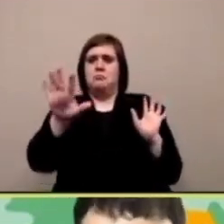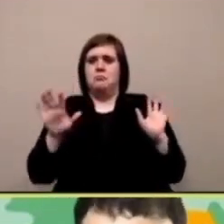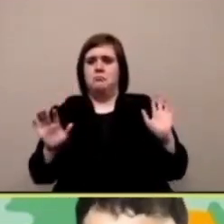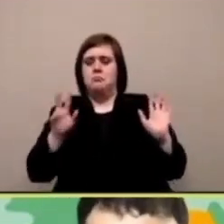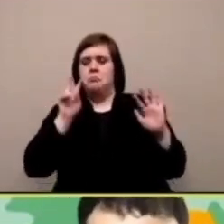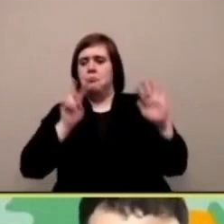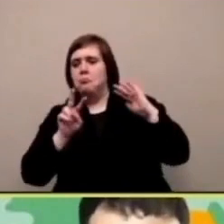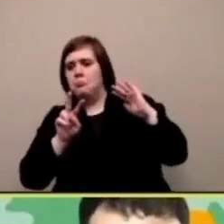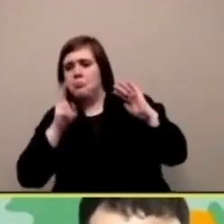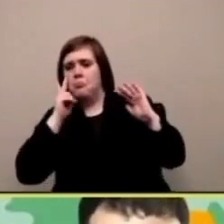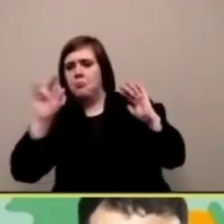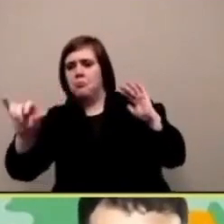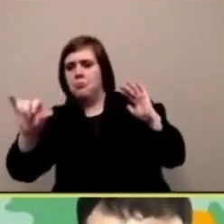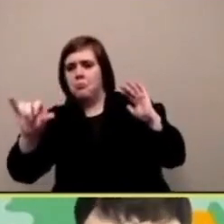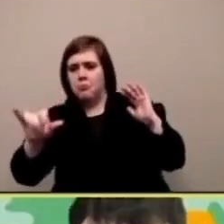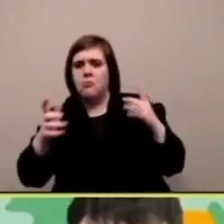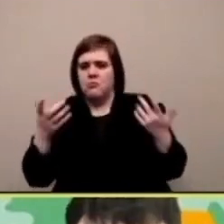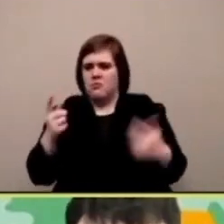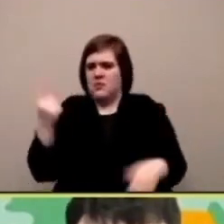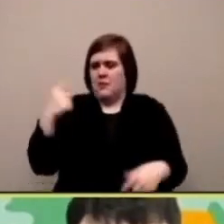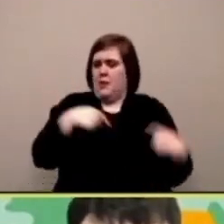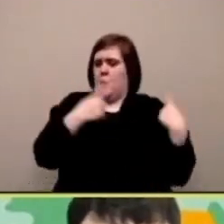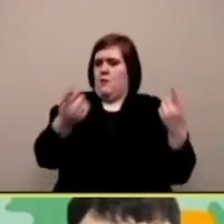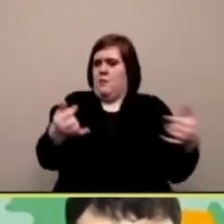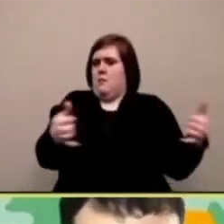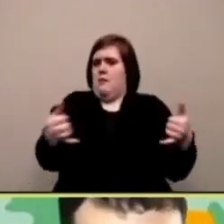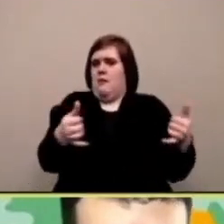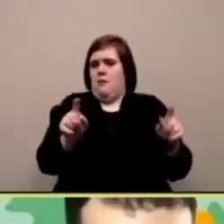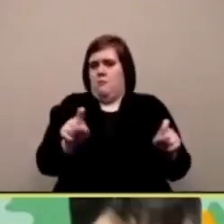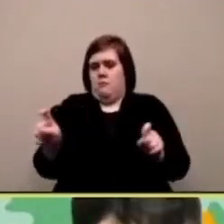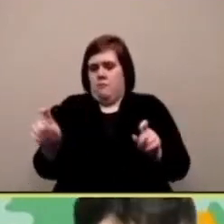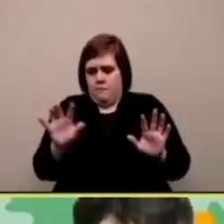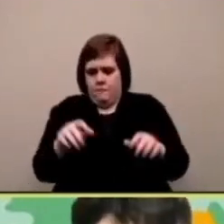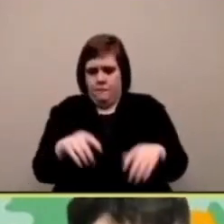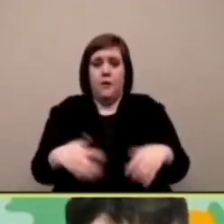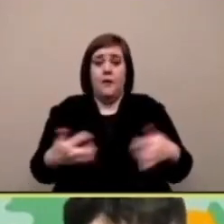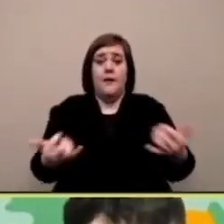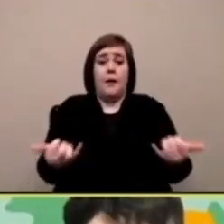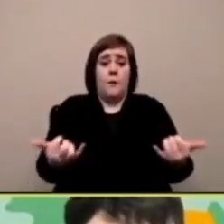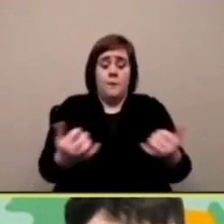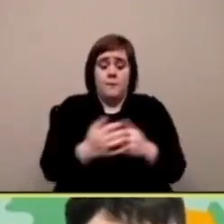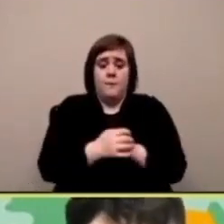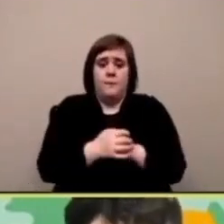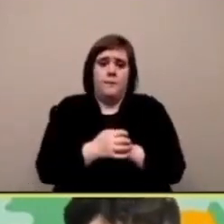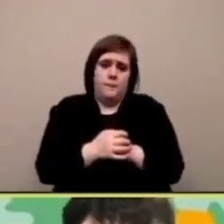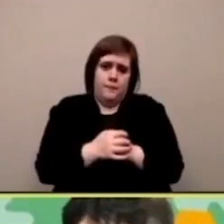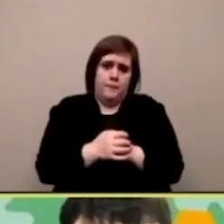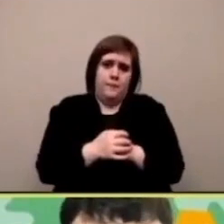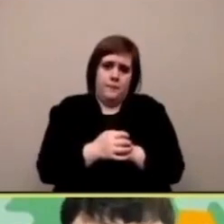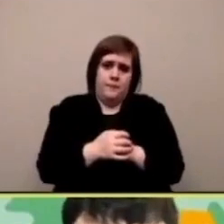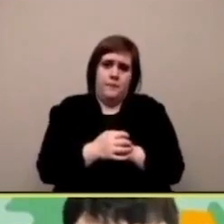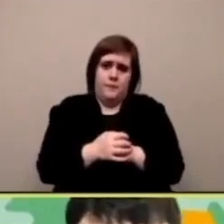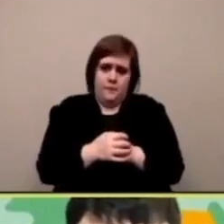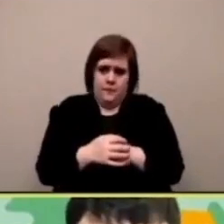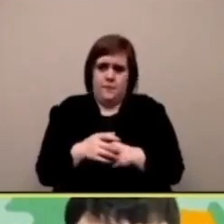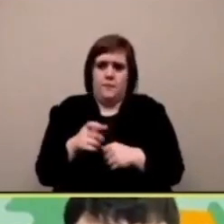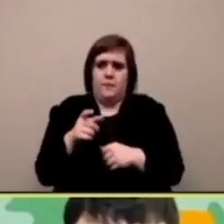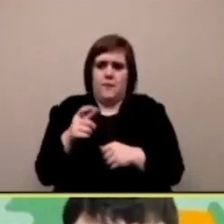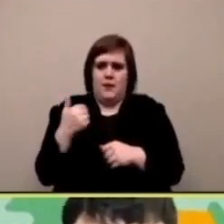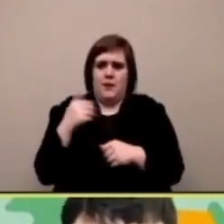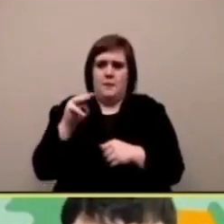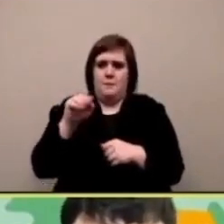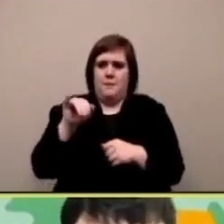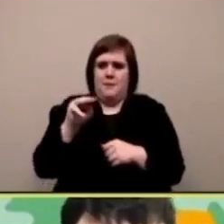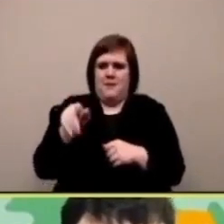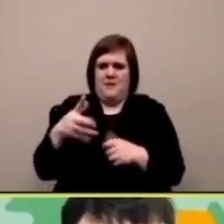ampiamente diciamo non è ancora negli standard di scratch non è pubblico ancora però volevamo darvi una